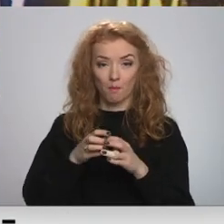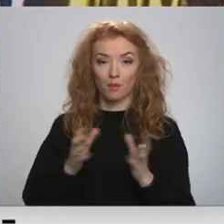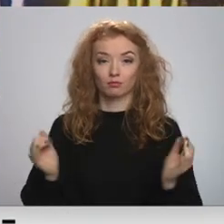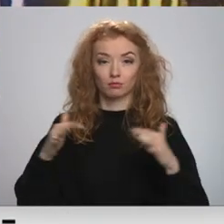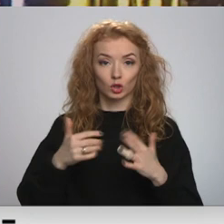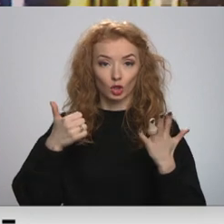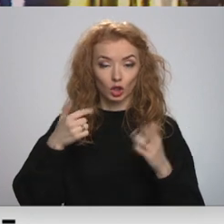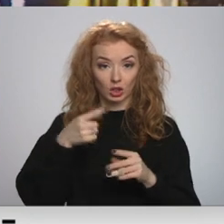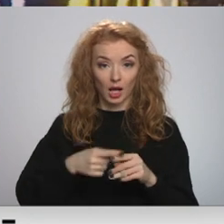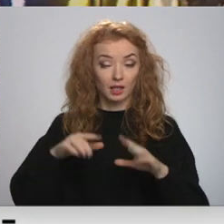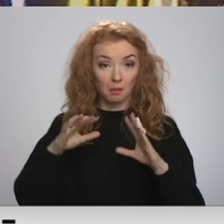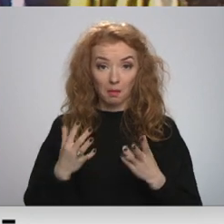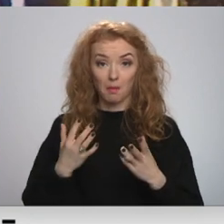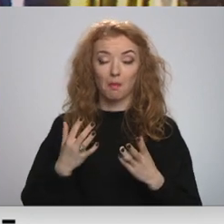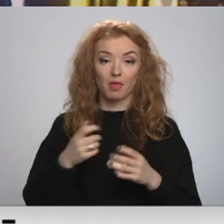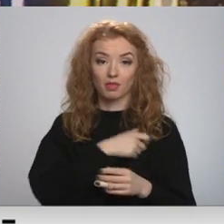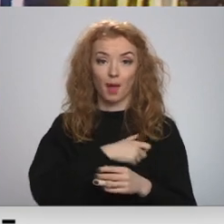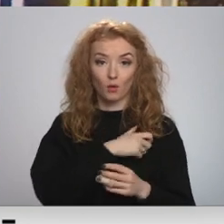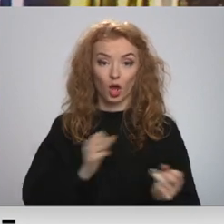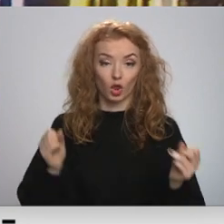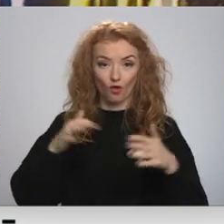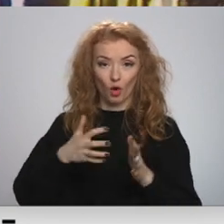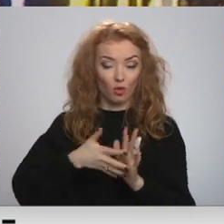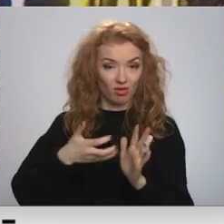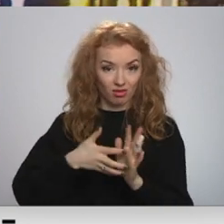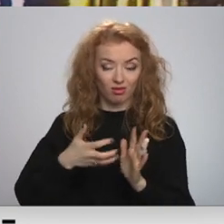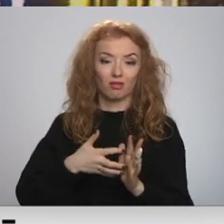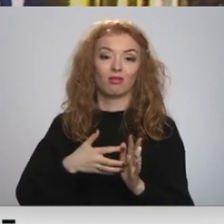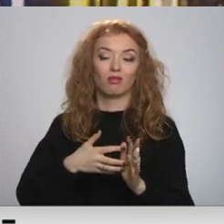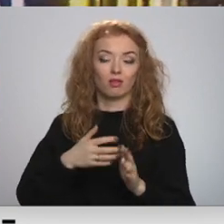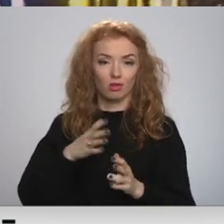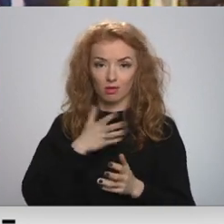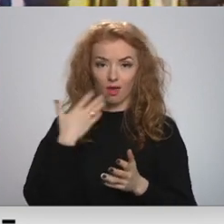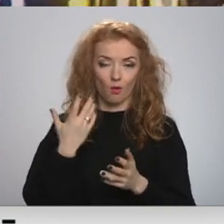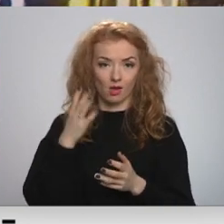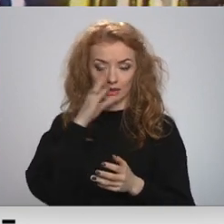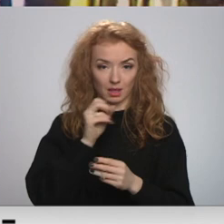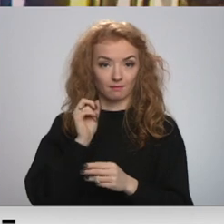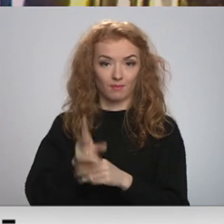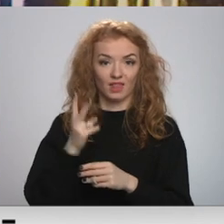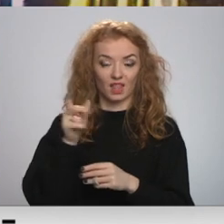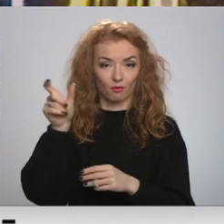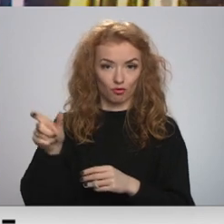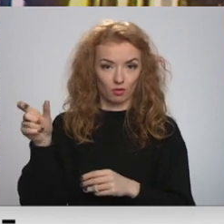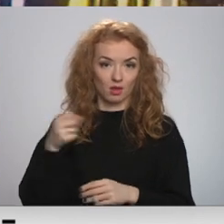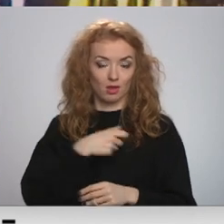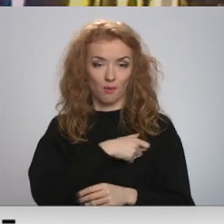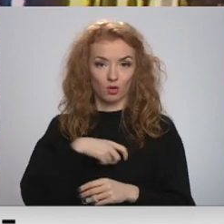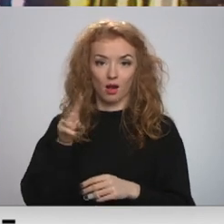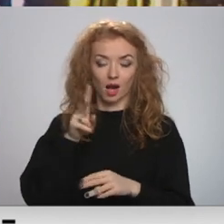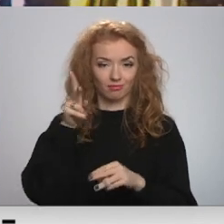domes sēdes, bet deputāta kvoruma trūkuma dēļ joprojām nav izdevies atstādināt divus deputātus, kuri darbu pārtraucu 15.